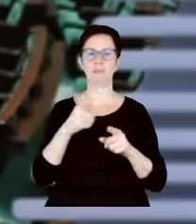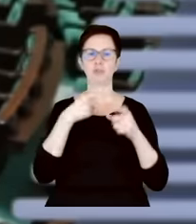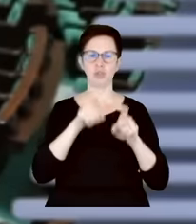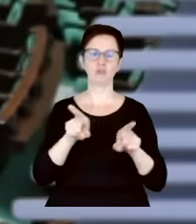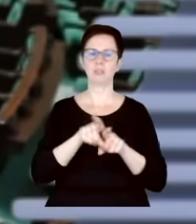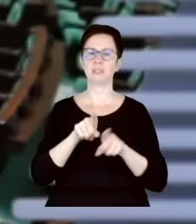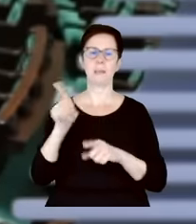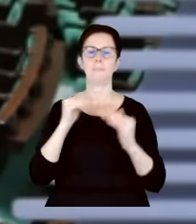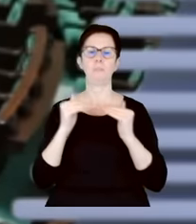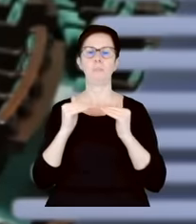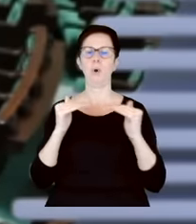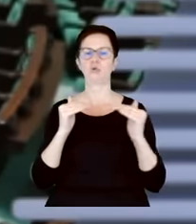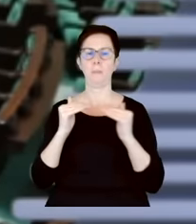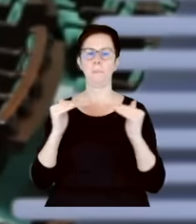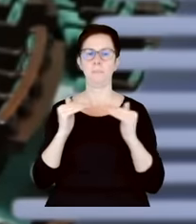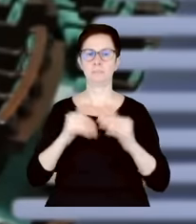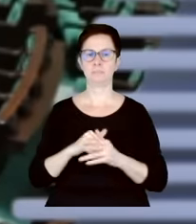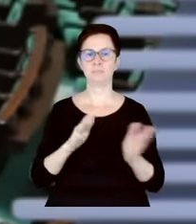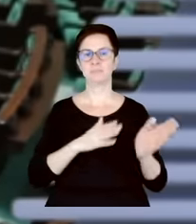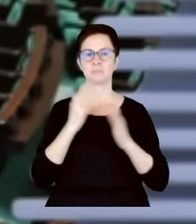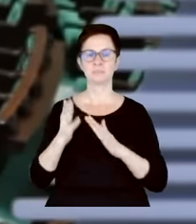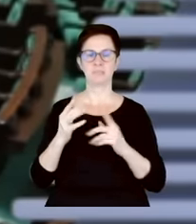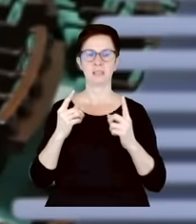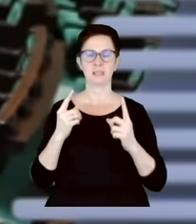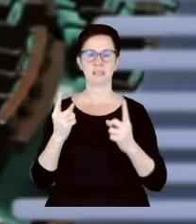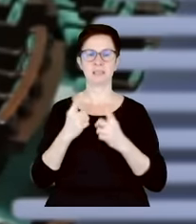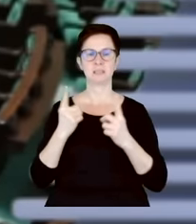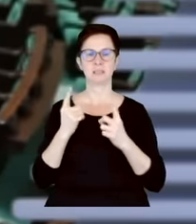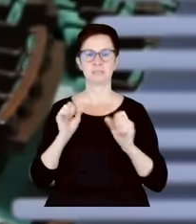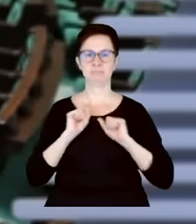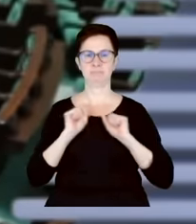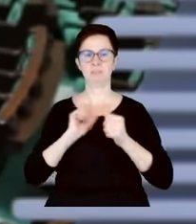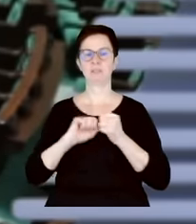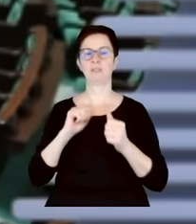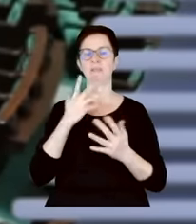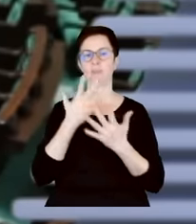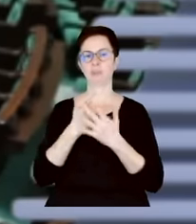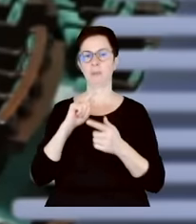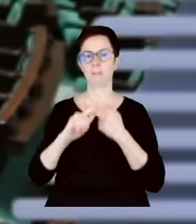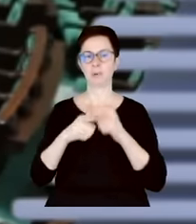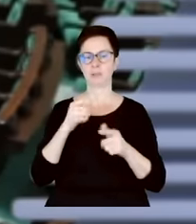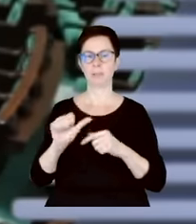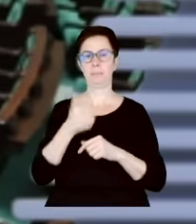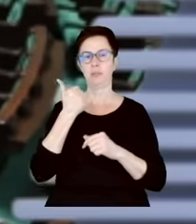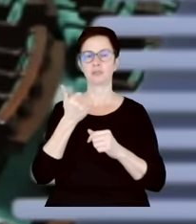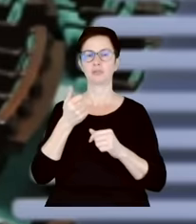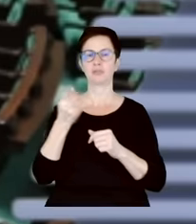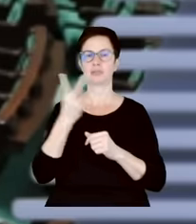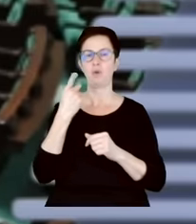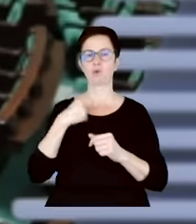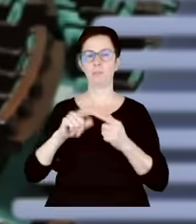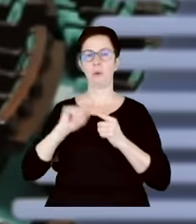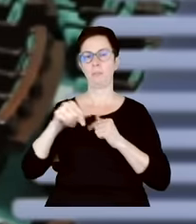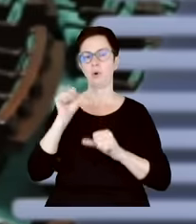przejdźmy teraz do równie drastycznych scen i wydarzeń, które mają miejsce. Mamy więźniów politycznych, pierwszych po 1989 roku. Minister